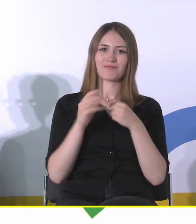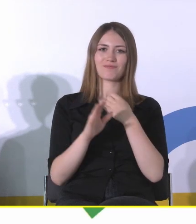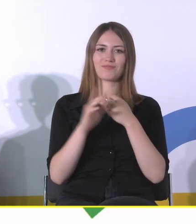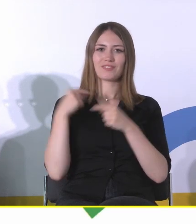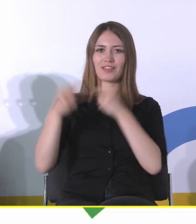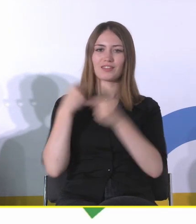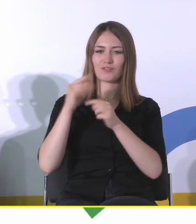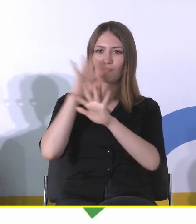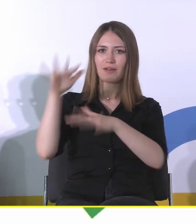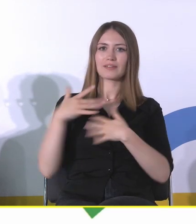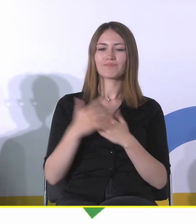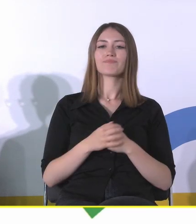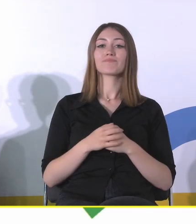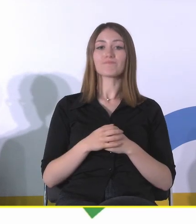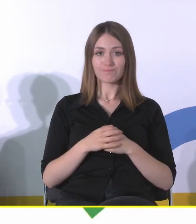Proszę państwa,